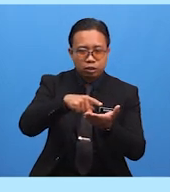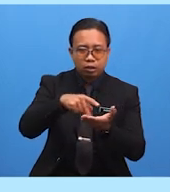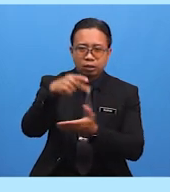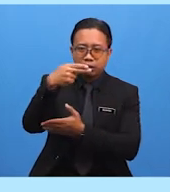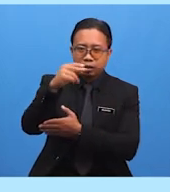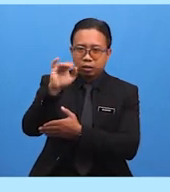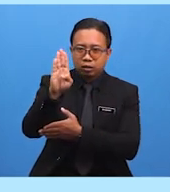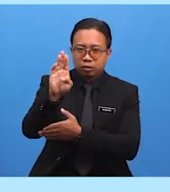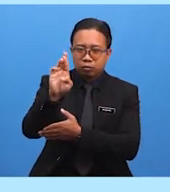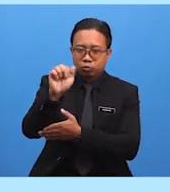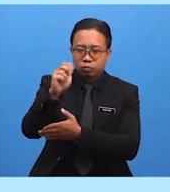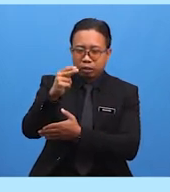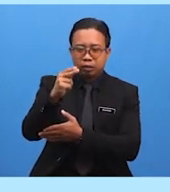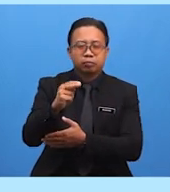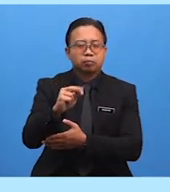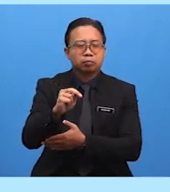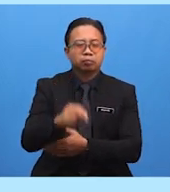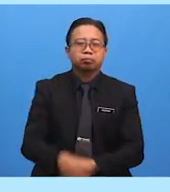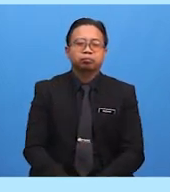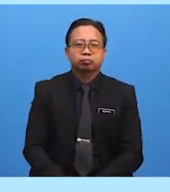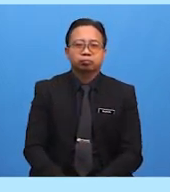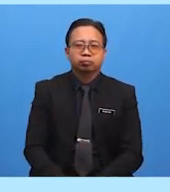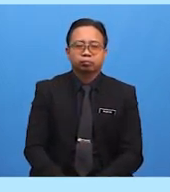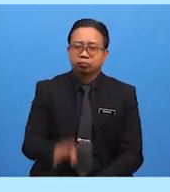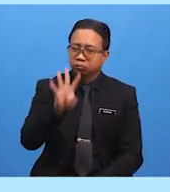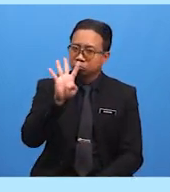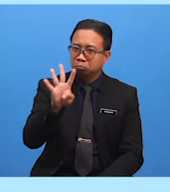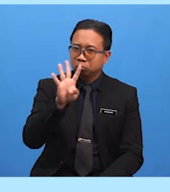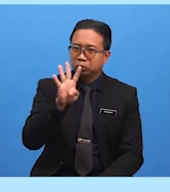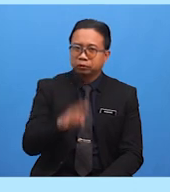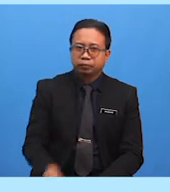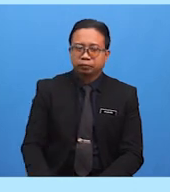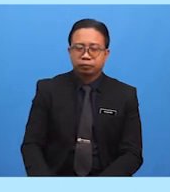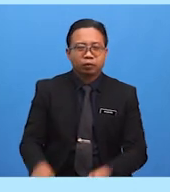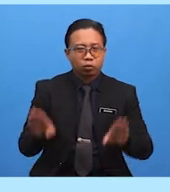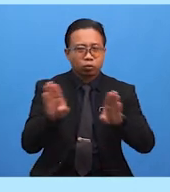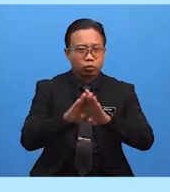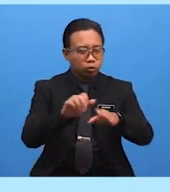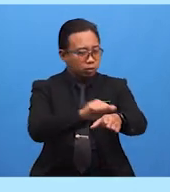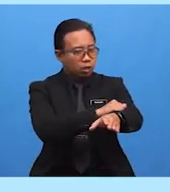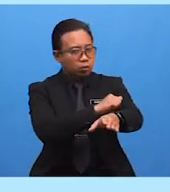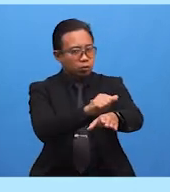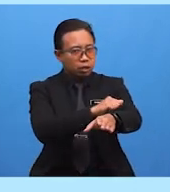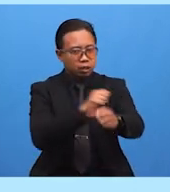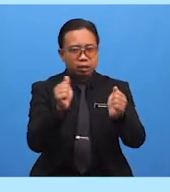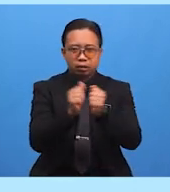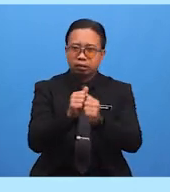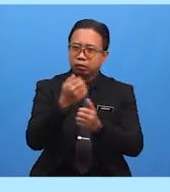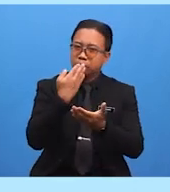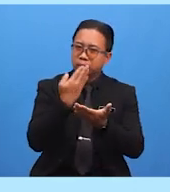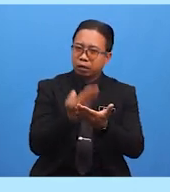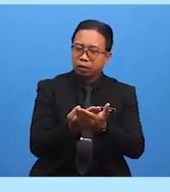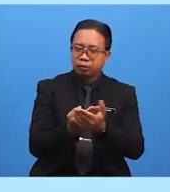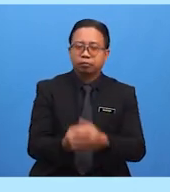yang Keterlaluan Keempat Menutup aurat Dengan sempurna